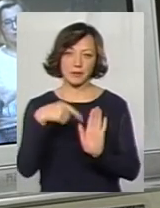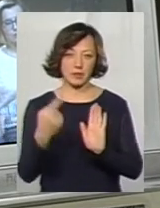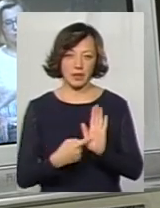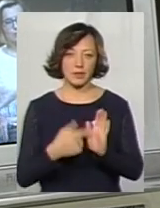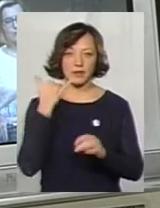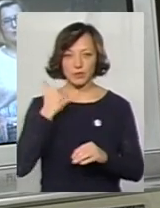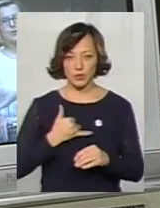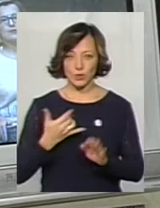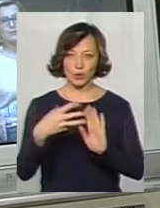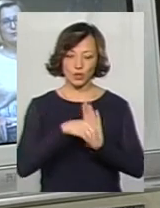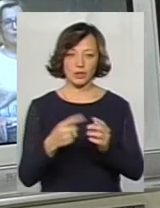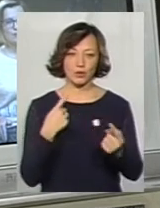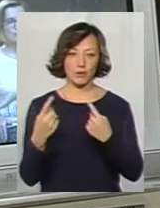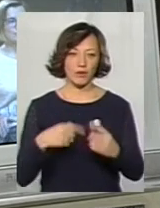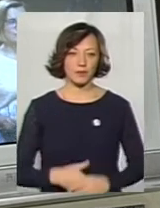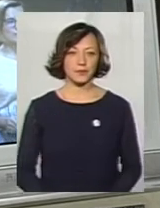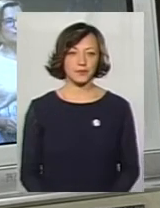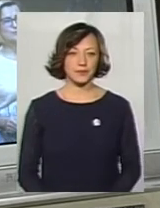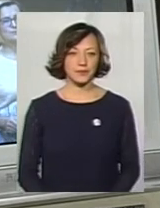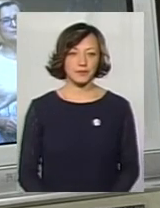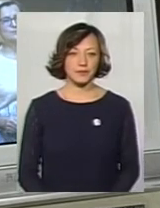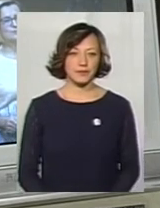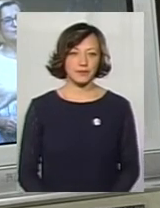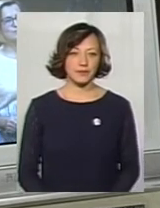телефонуйте, долучайтесь до розмови нашої. Прошу.